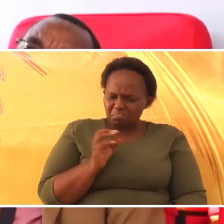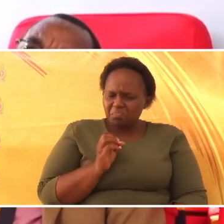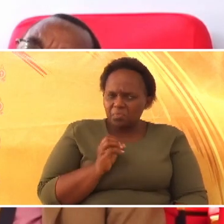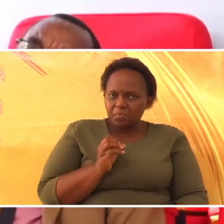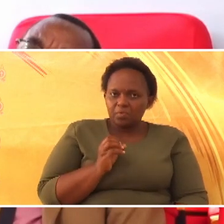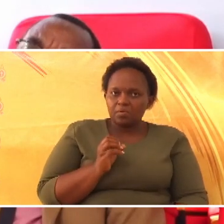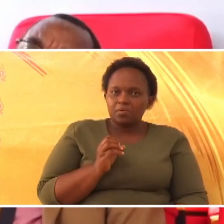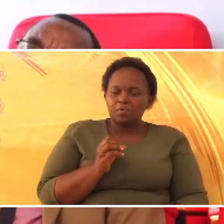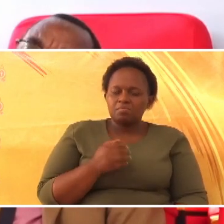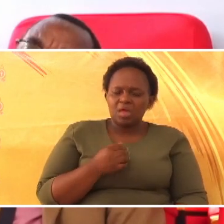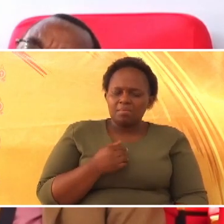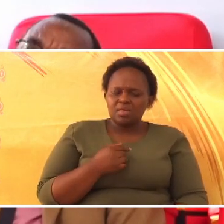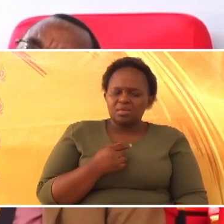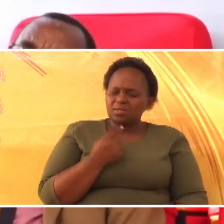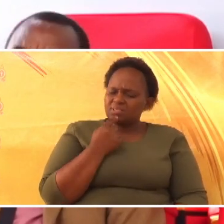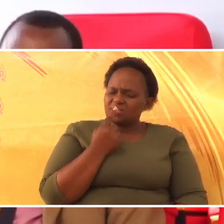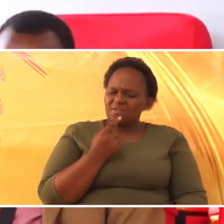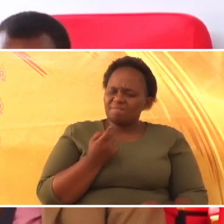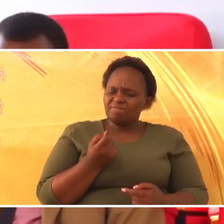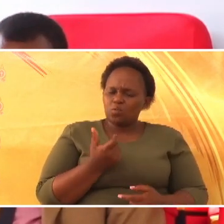nitataja wachache.